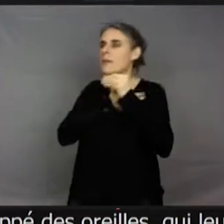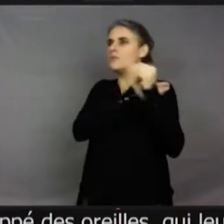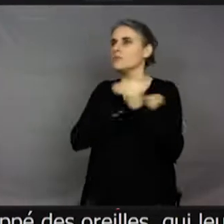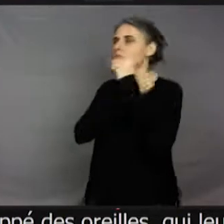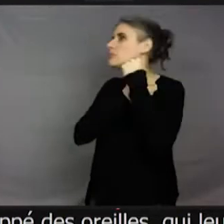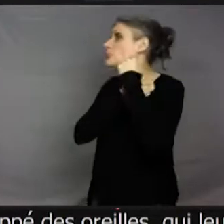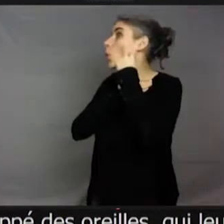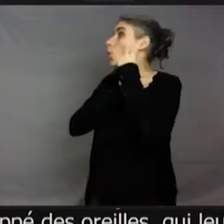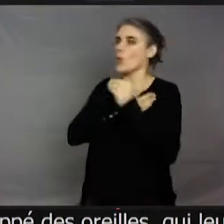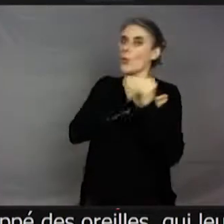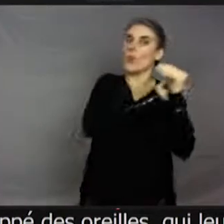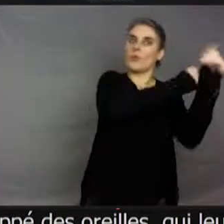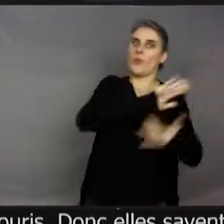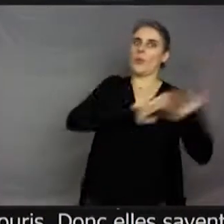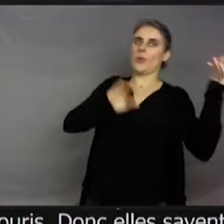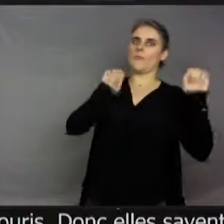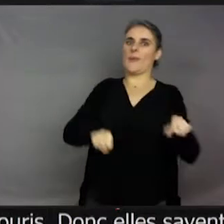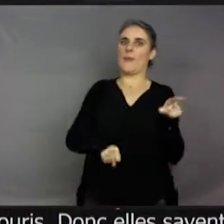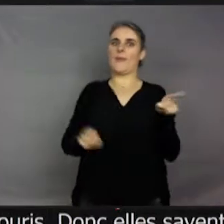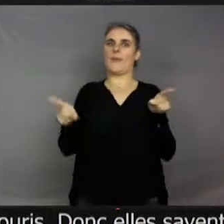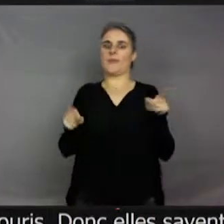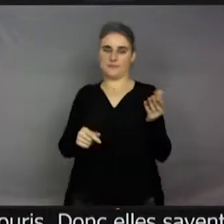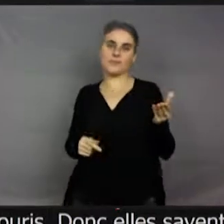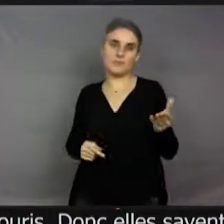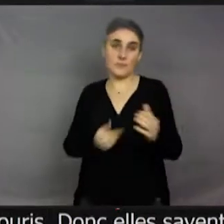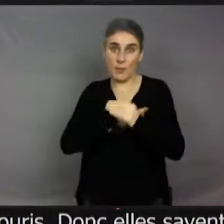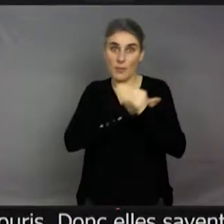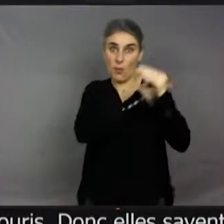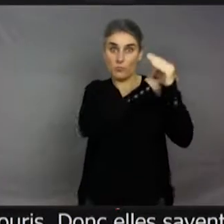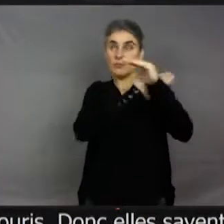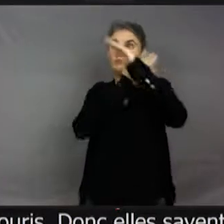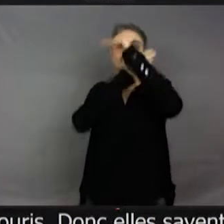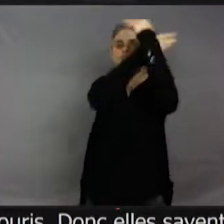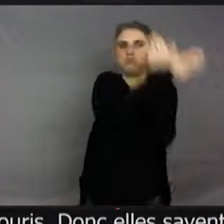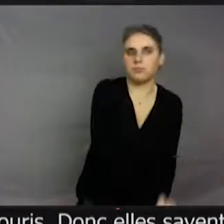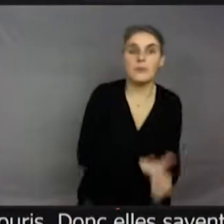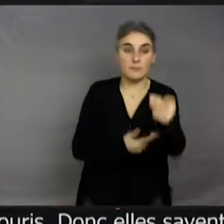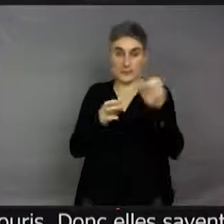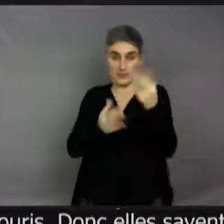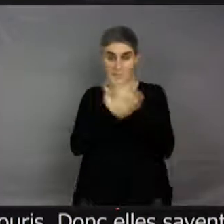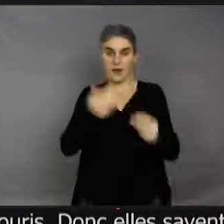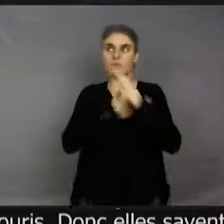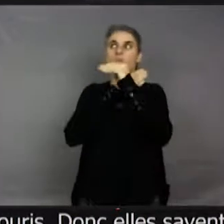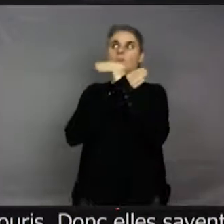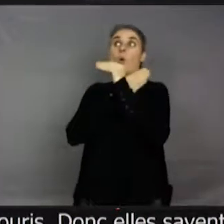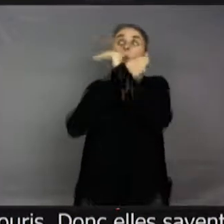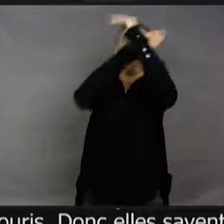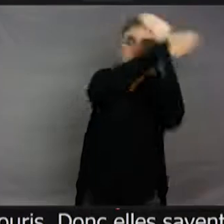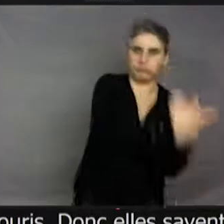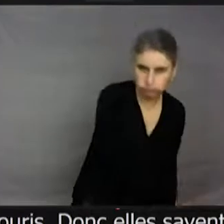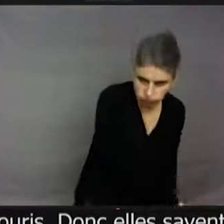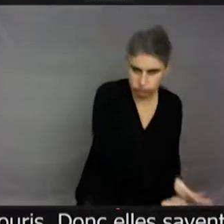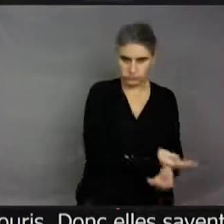une menace potentielle. Et à ce moment-là, le papillon se laisse tomber, comme on le voit sur le dessin, il se laisse tomber. Du coup, la chauve-souris le rate.